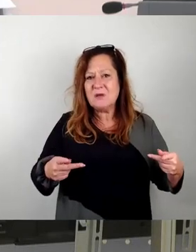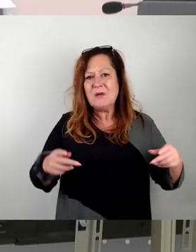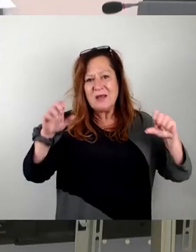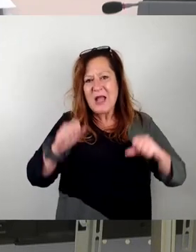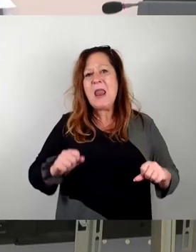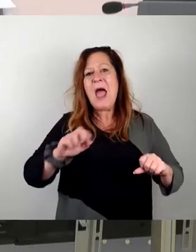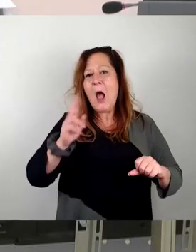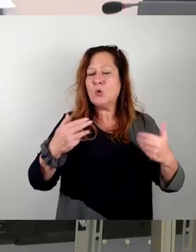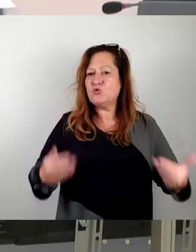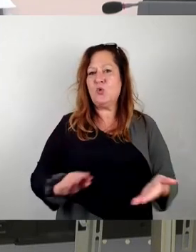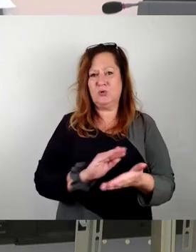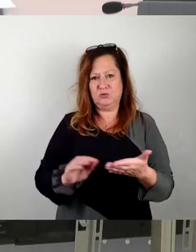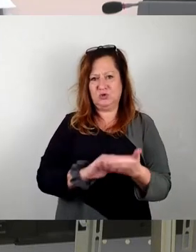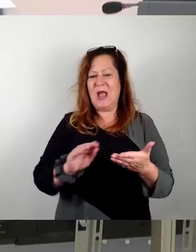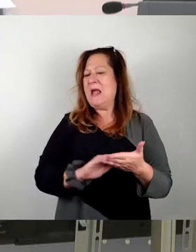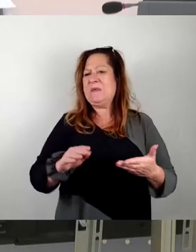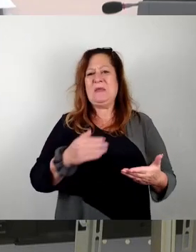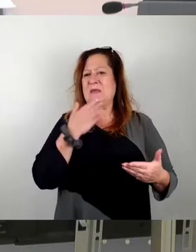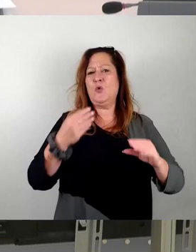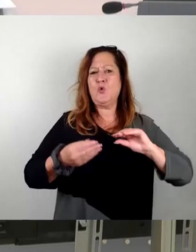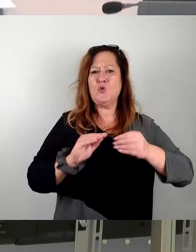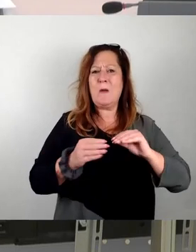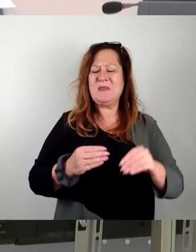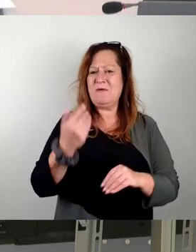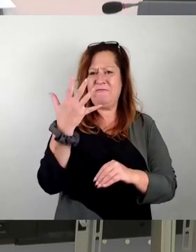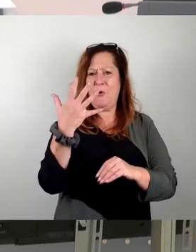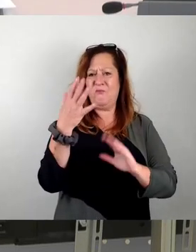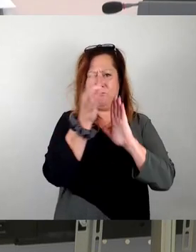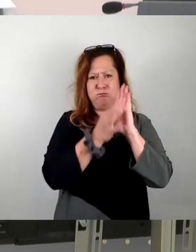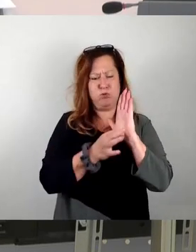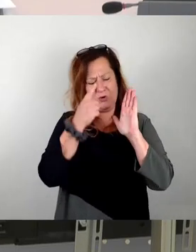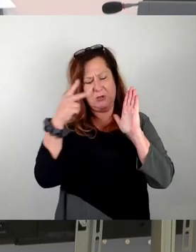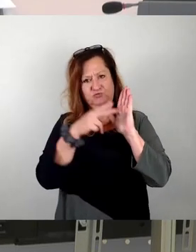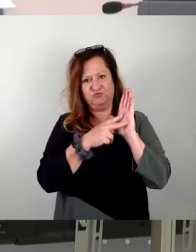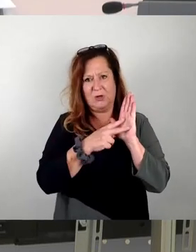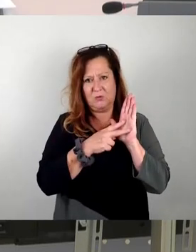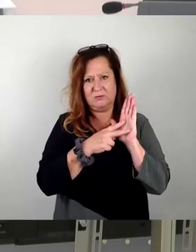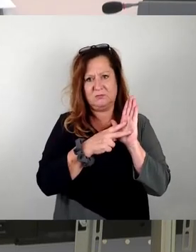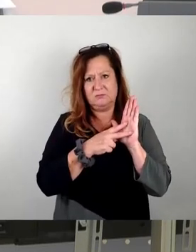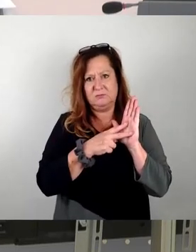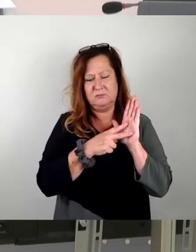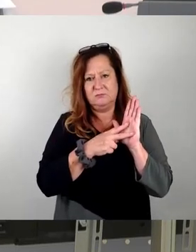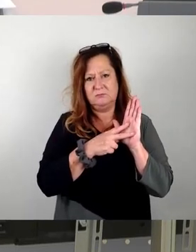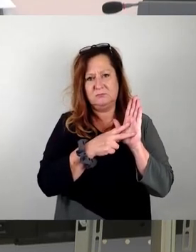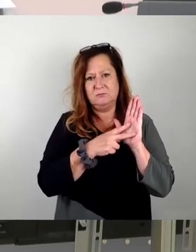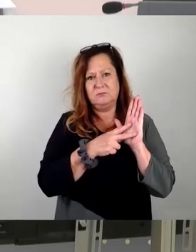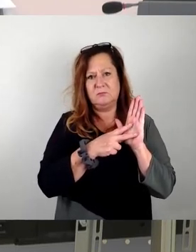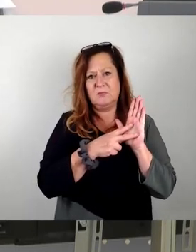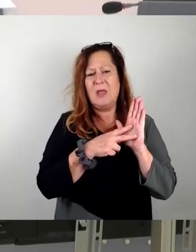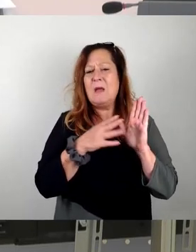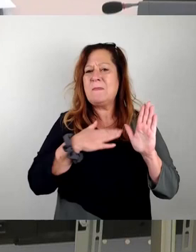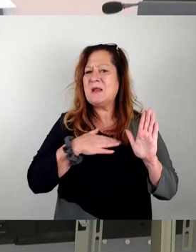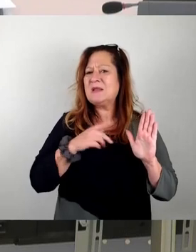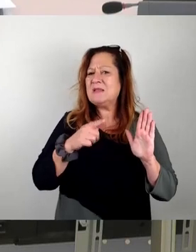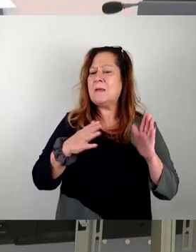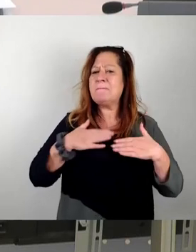Und dazu ist es auch nicht so kompliziert, sich diese fünf Punkte mal anzuschauen. Insofern nochmal meine innige Bitte, gar nicht so sehr für mich,